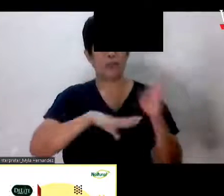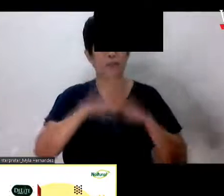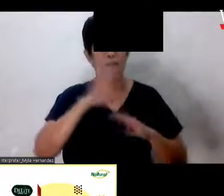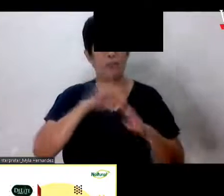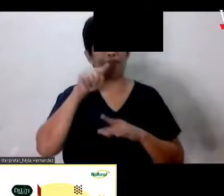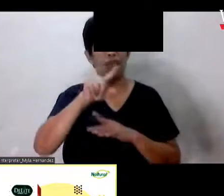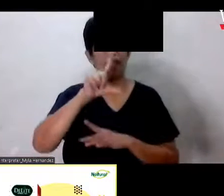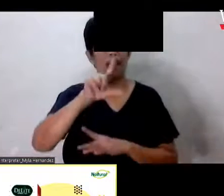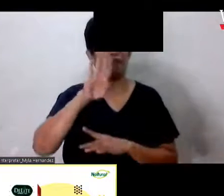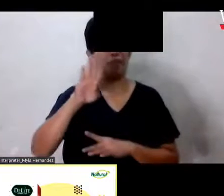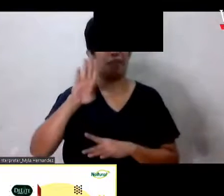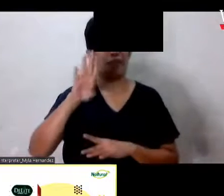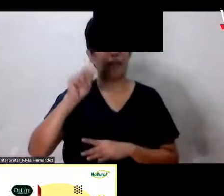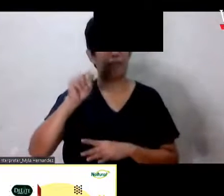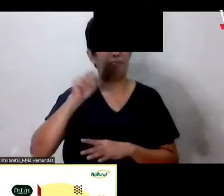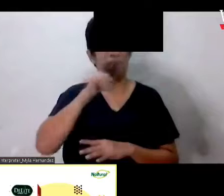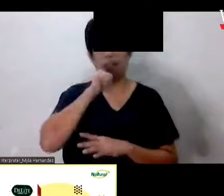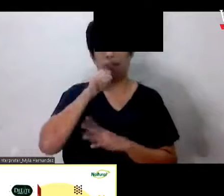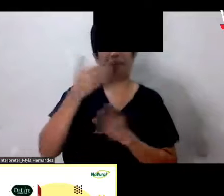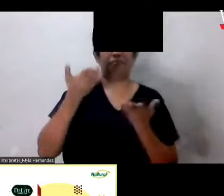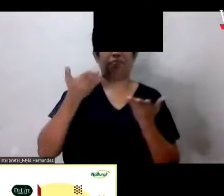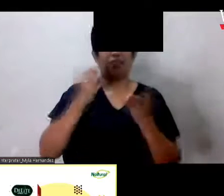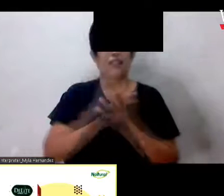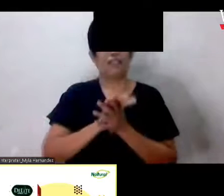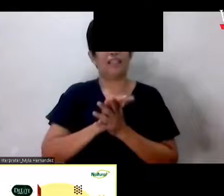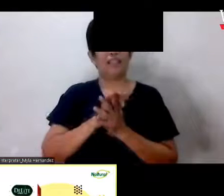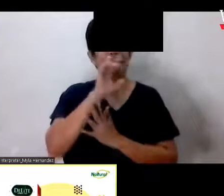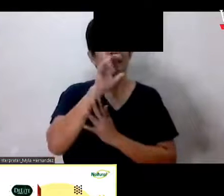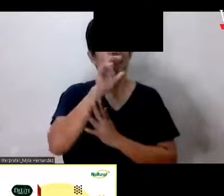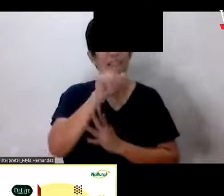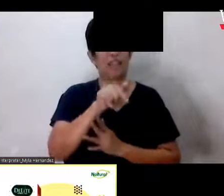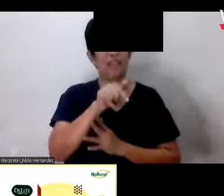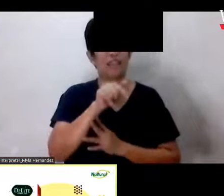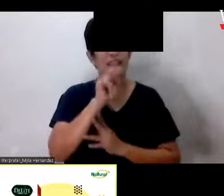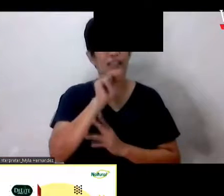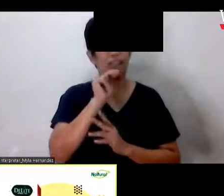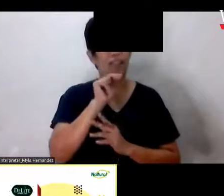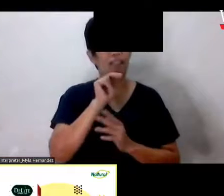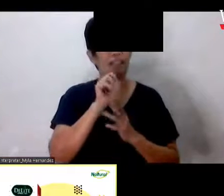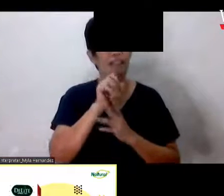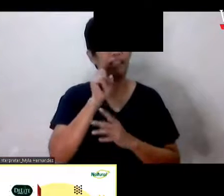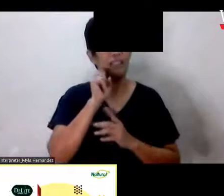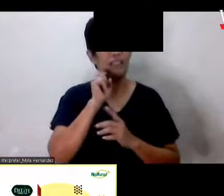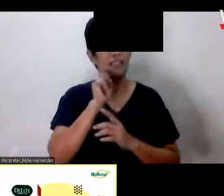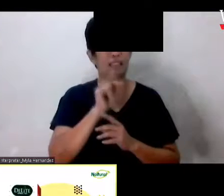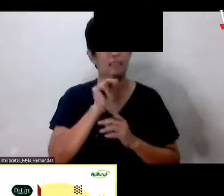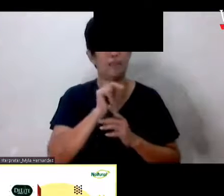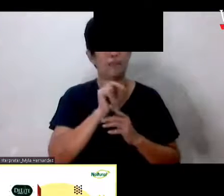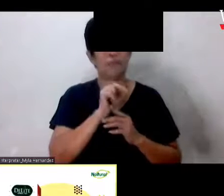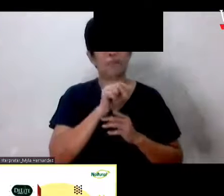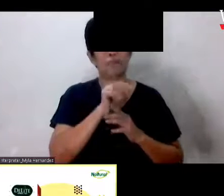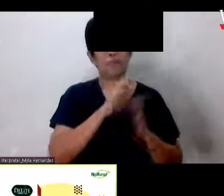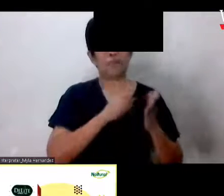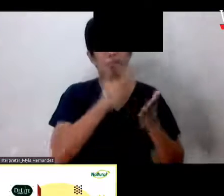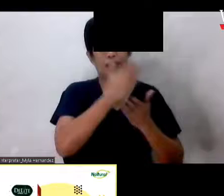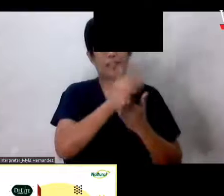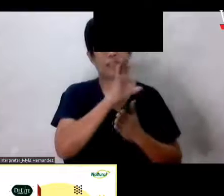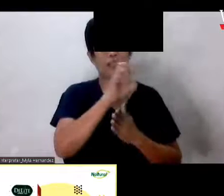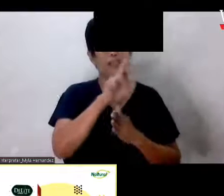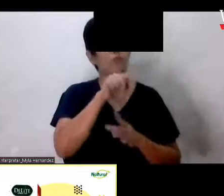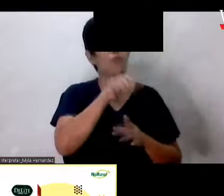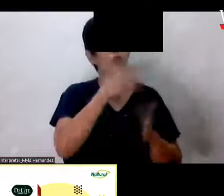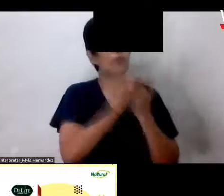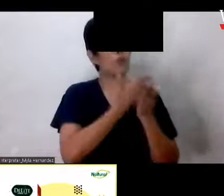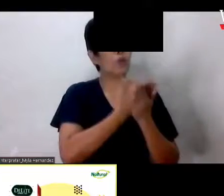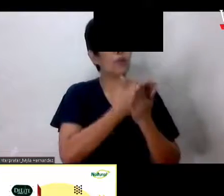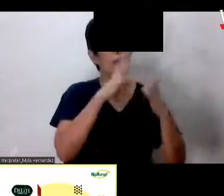hindi nyo tansyado Bigla-bigla na lang kailangan nyo tumakbo sa CR Ang kagandahan ng Ampalea